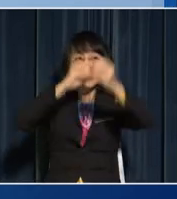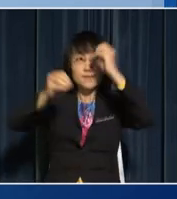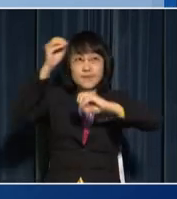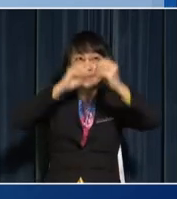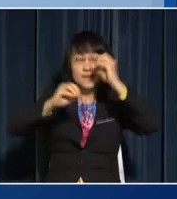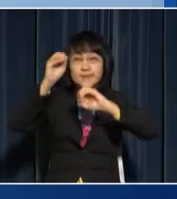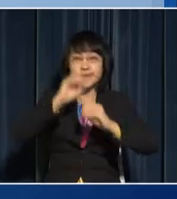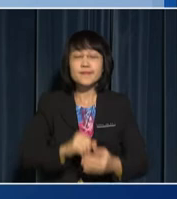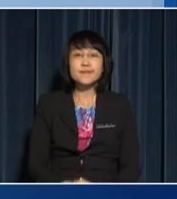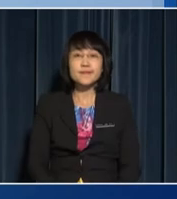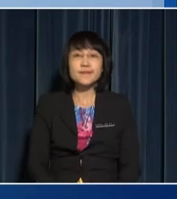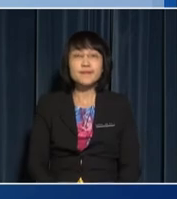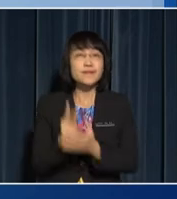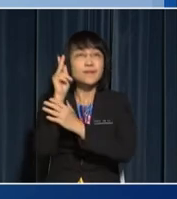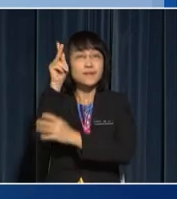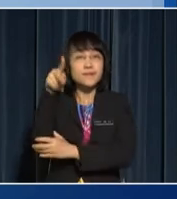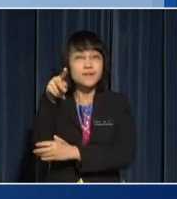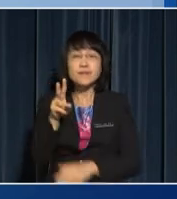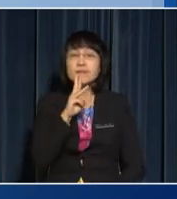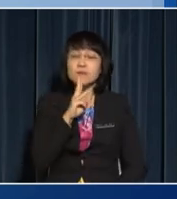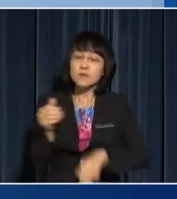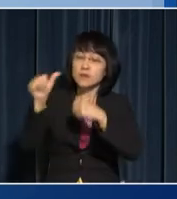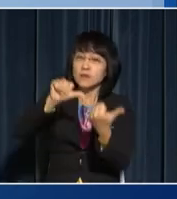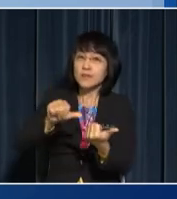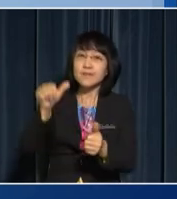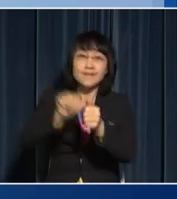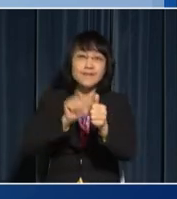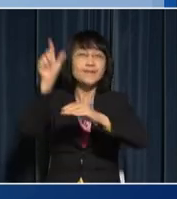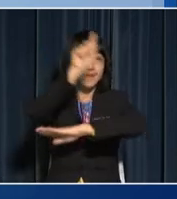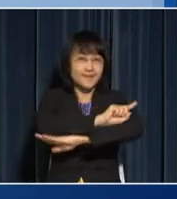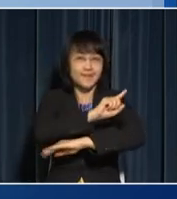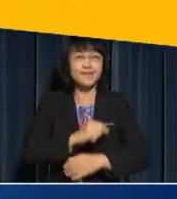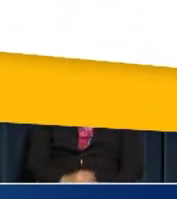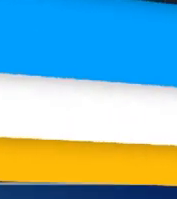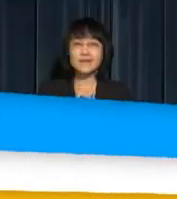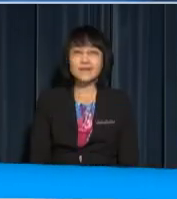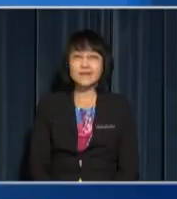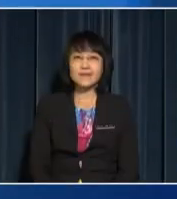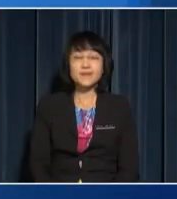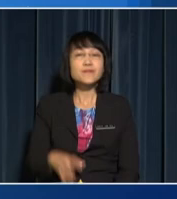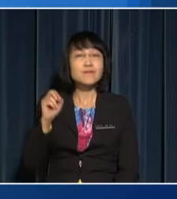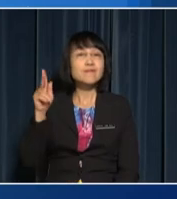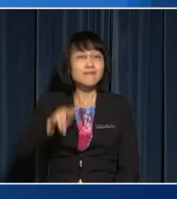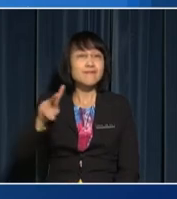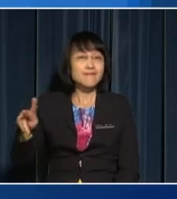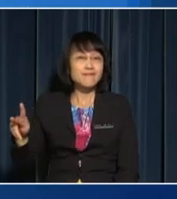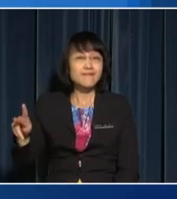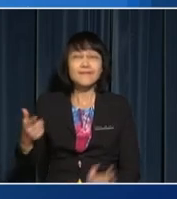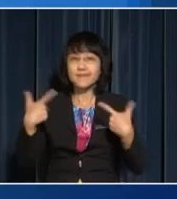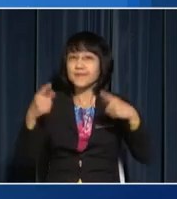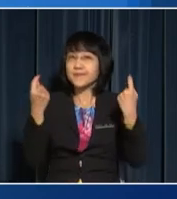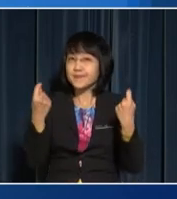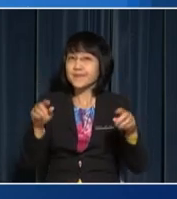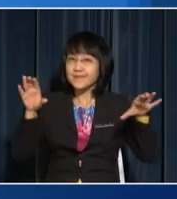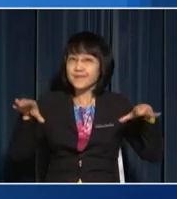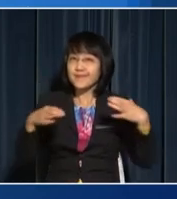the observation The is that The plant is watered every day Okay, pupils Let's